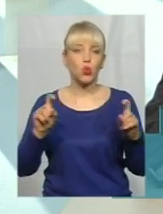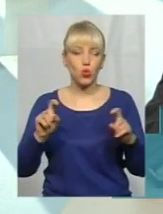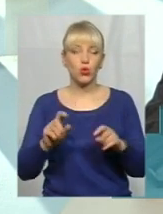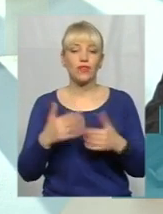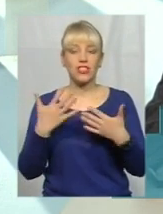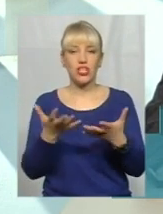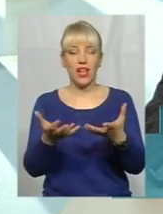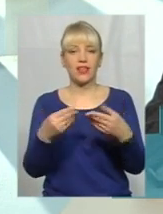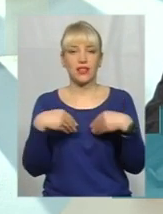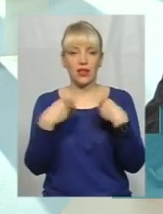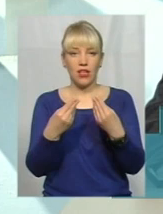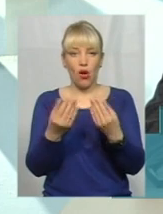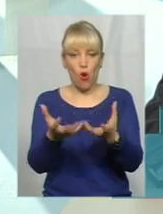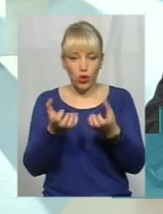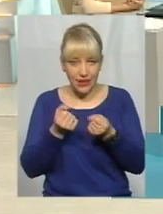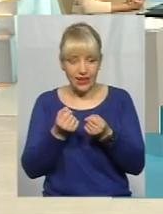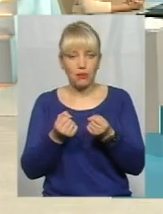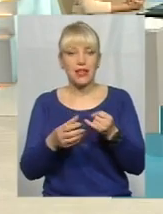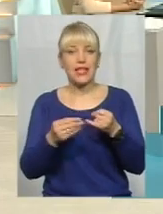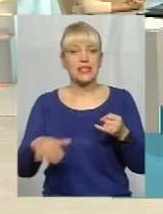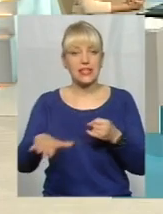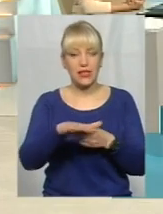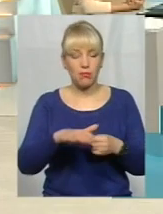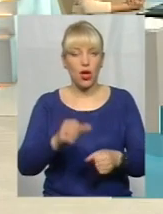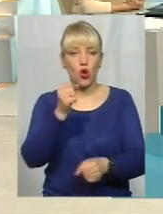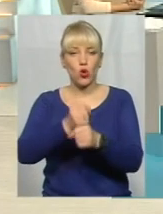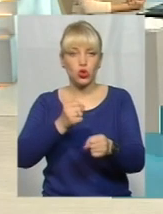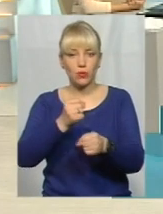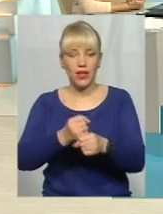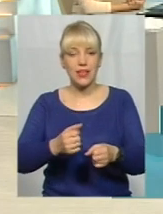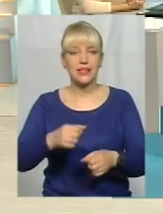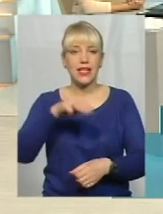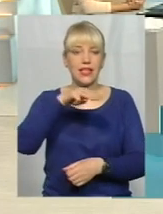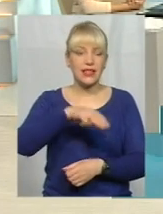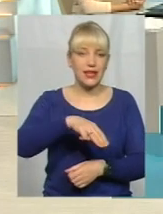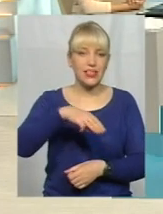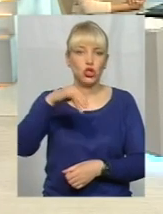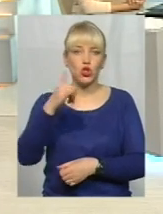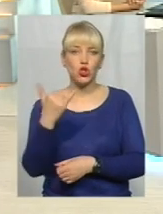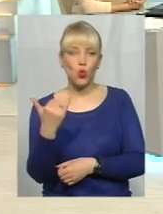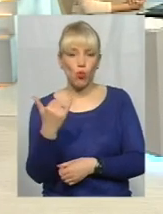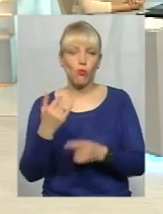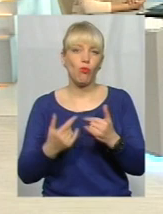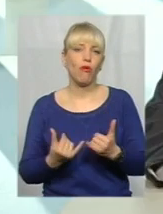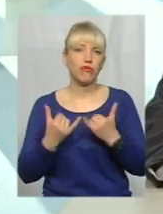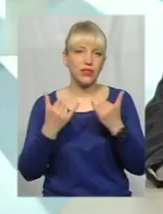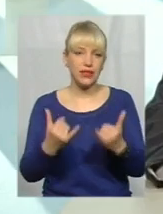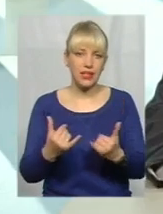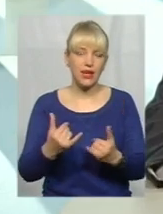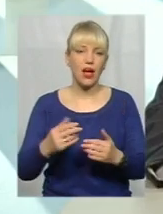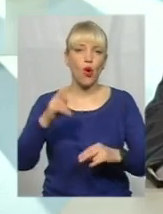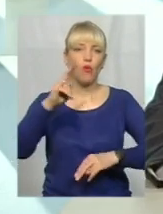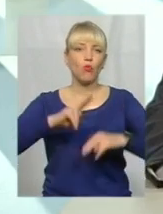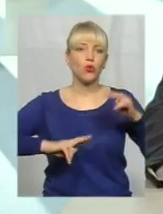розробляються технічні умови для будівництва споруд, є